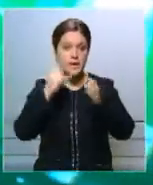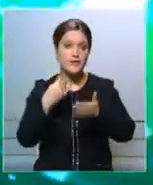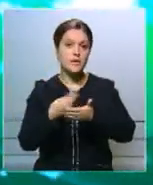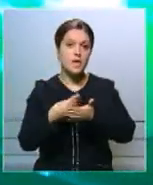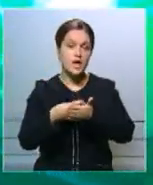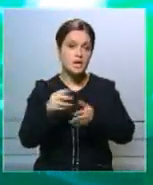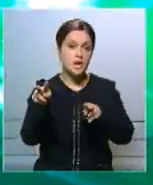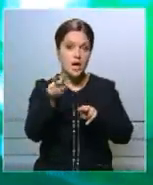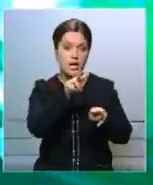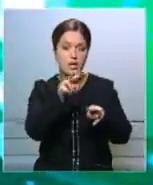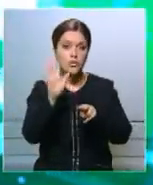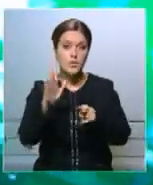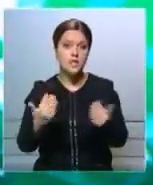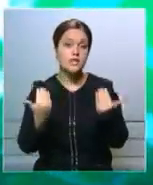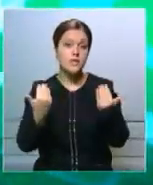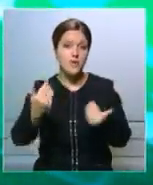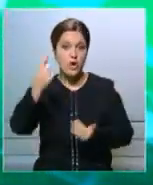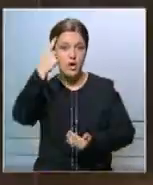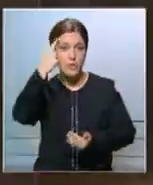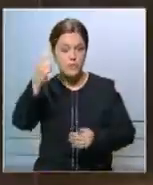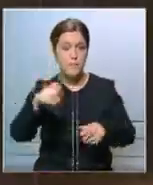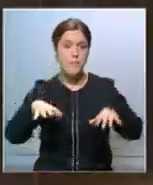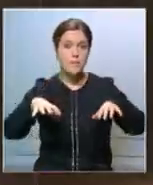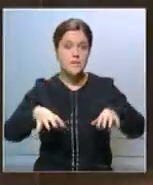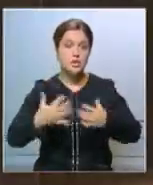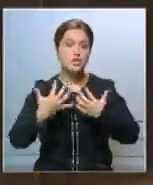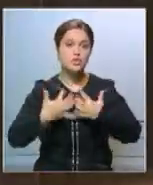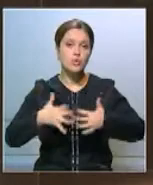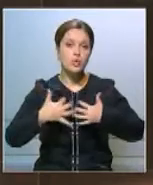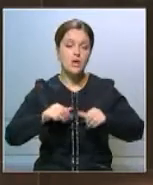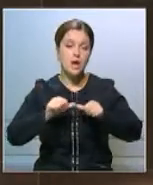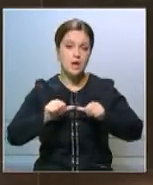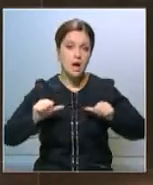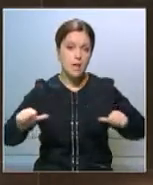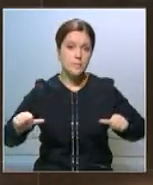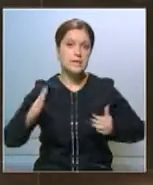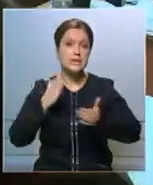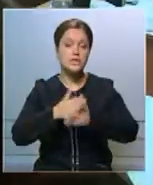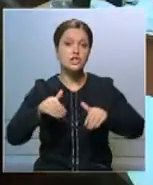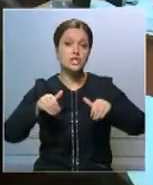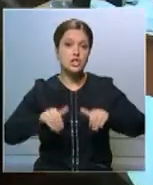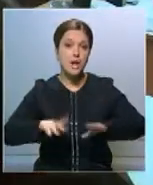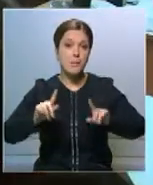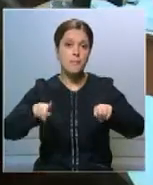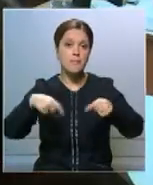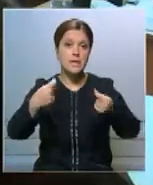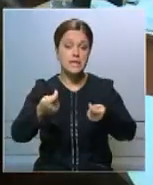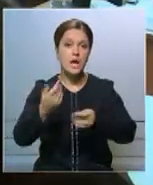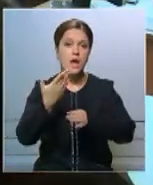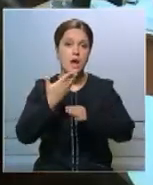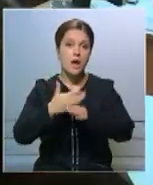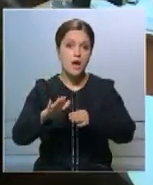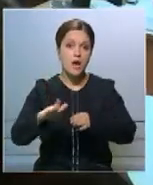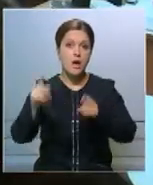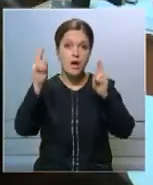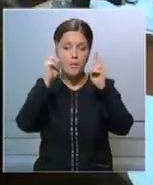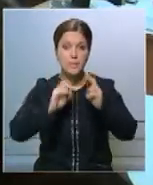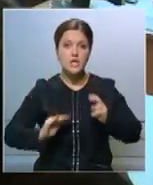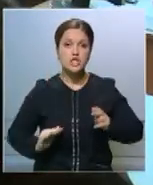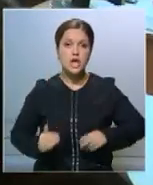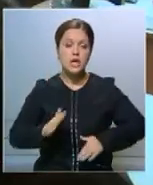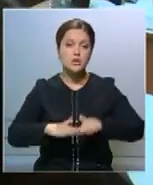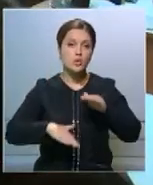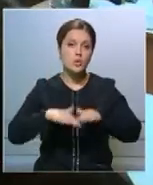и финансовом контроле. Как сегодня пояснил председатель счетного комитета Козыкорпеш Джамбурчин, решение передать часть функции аудита в частные